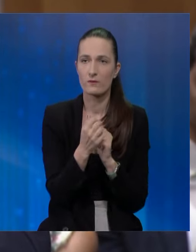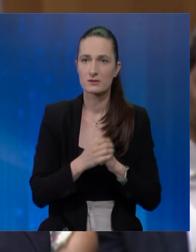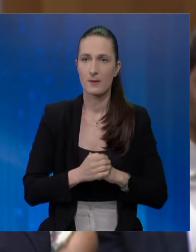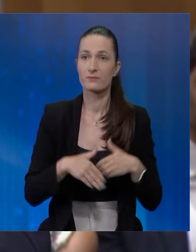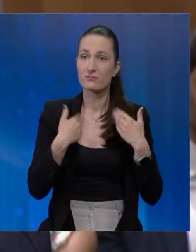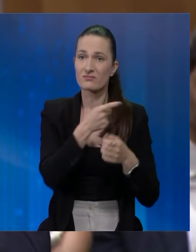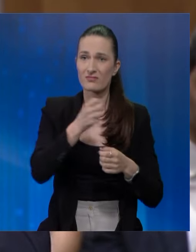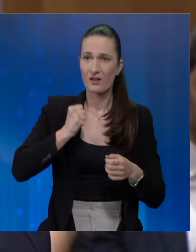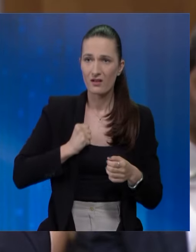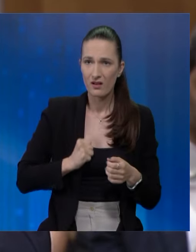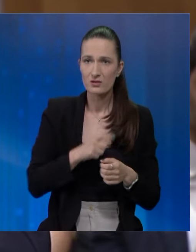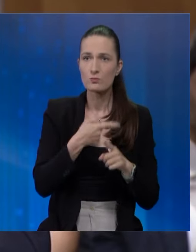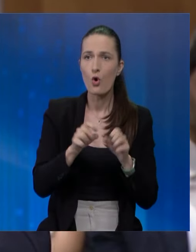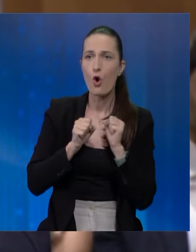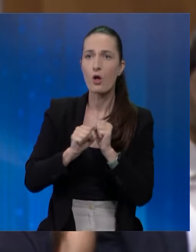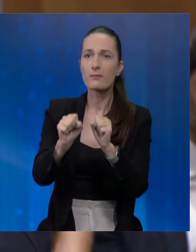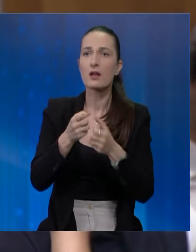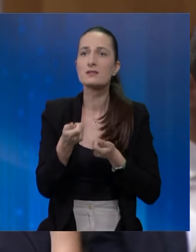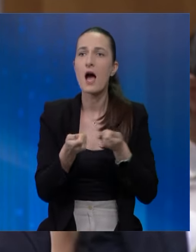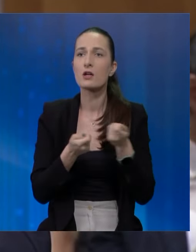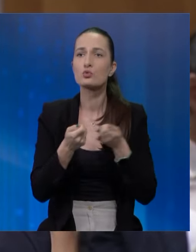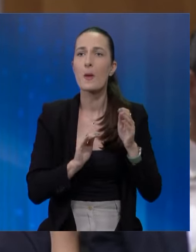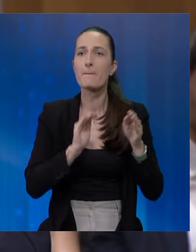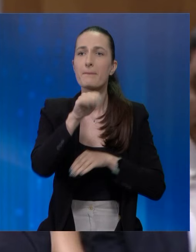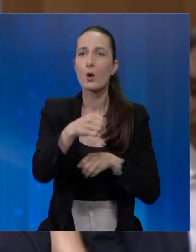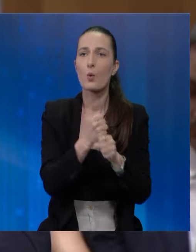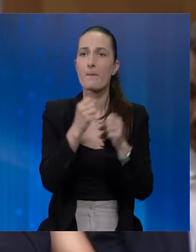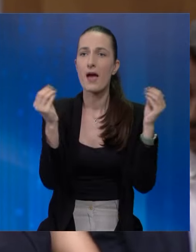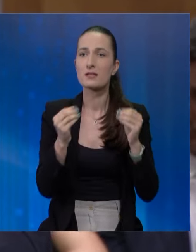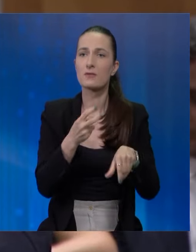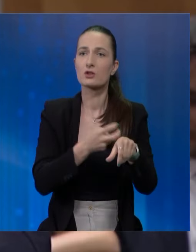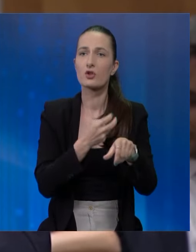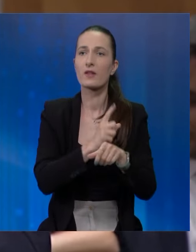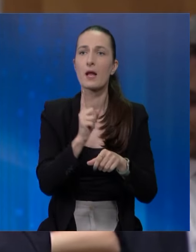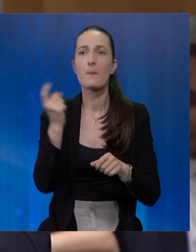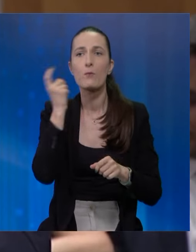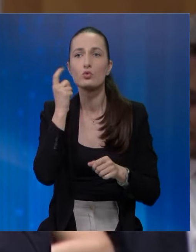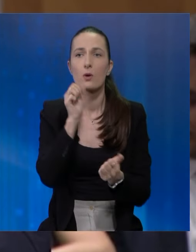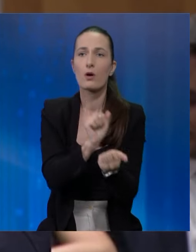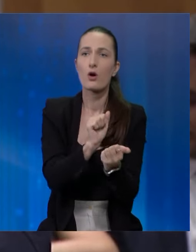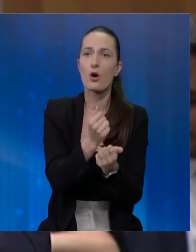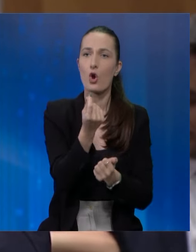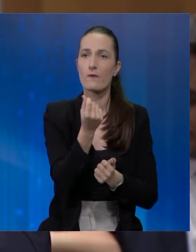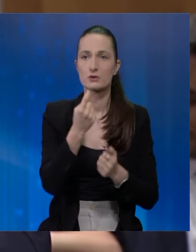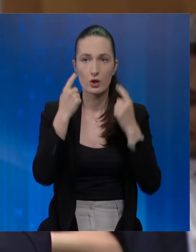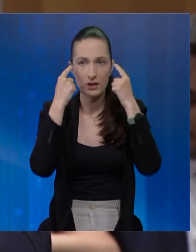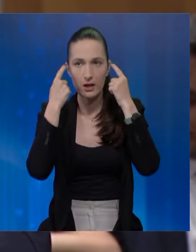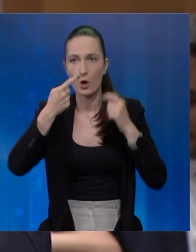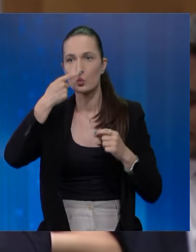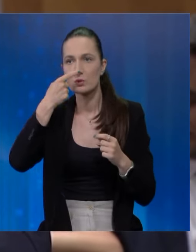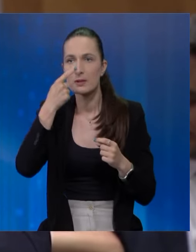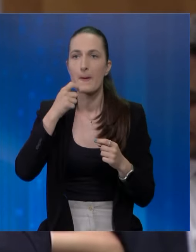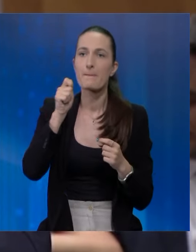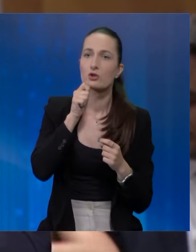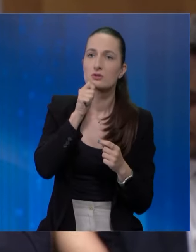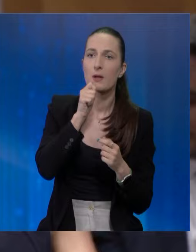primoran jer odbija da se angažuje preko mehanizma države je da ide i pokušava pozajmiti novac od Kine, Rusije, Mađarske